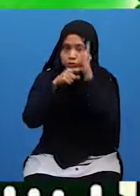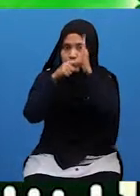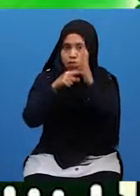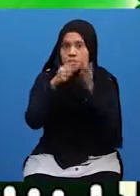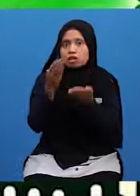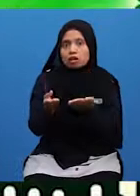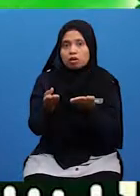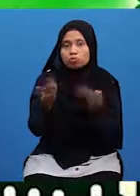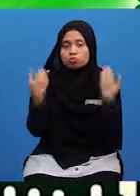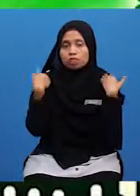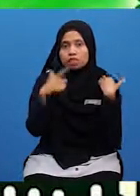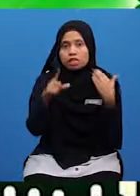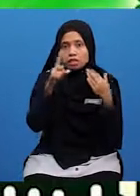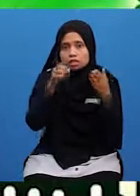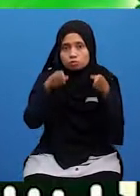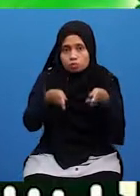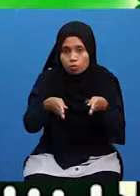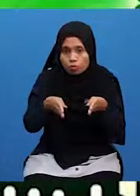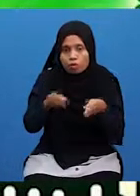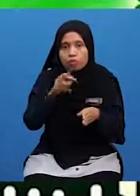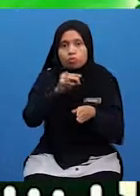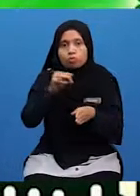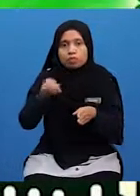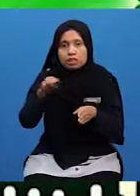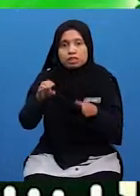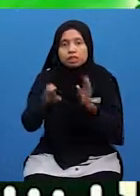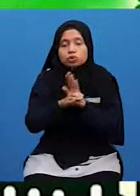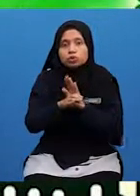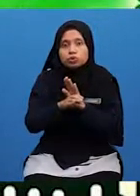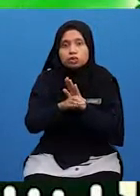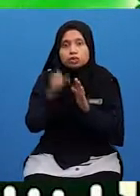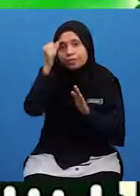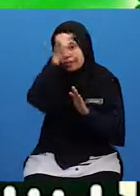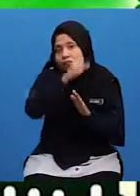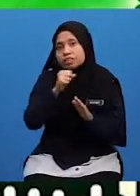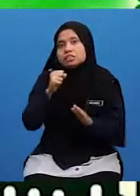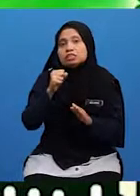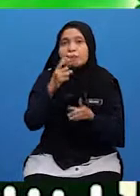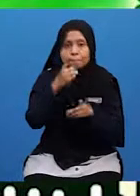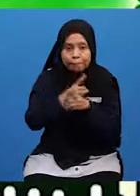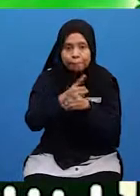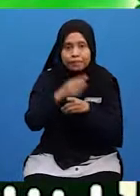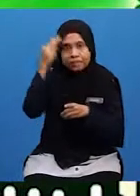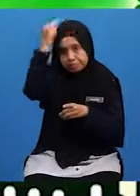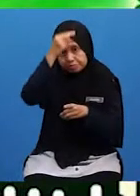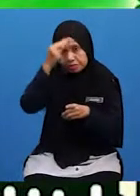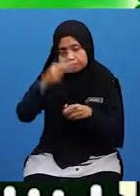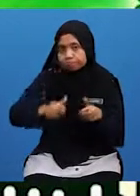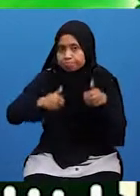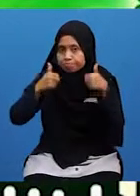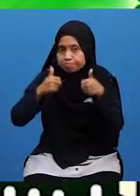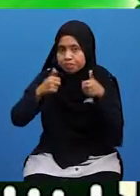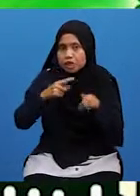Kamu Adalah seorang Murid yang Mencontohi Sifat Sidik Nabi Hebatnya Kamu Di